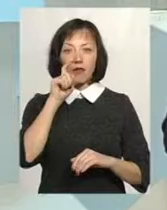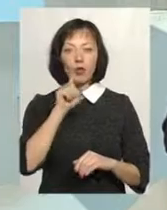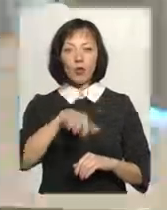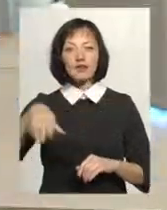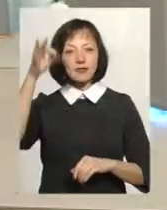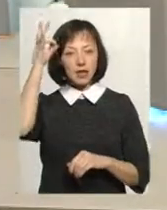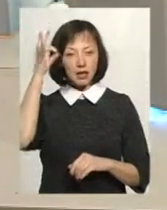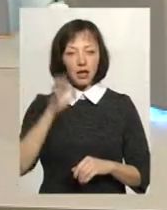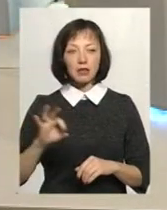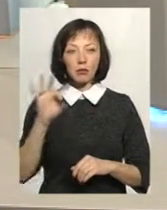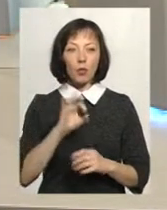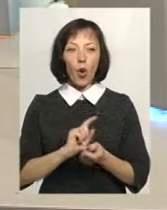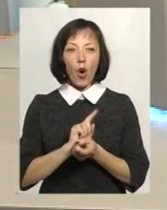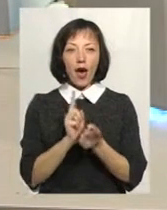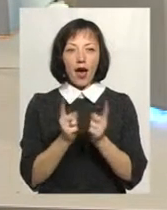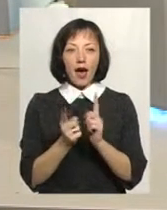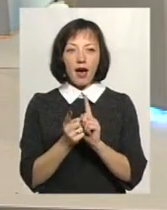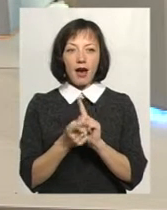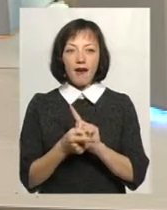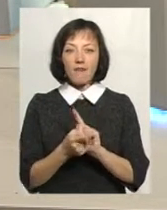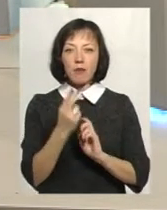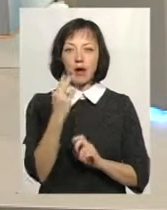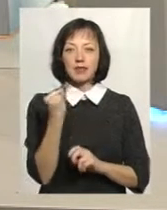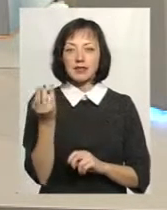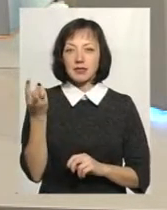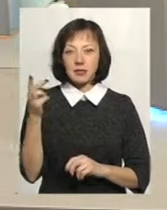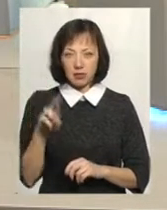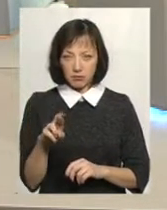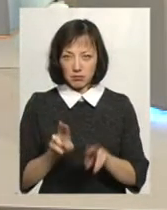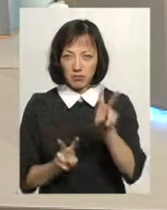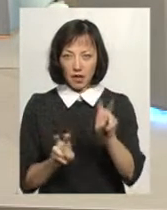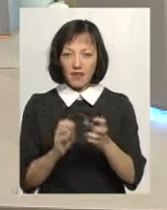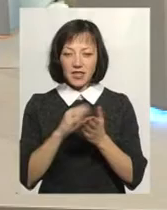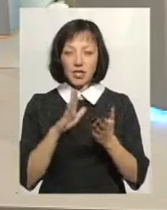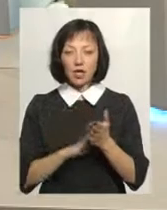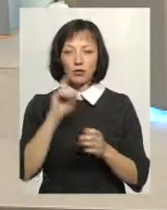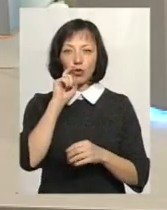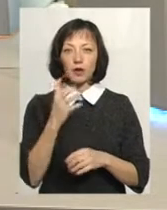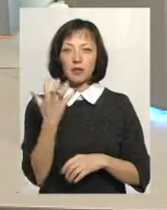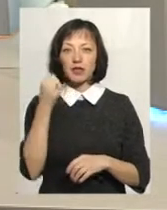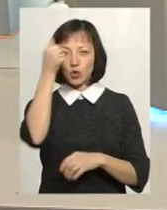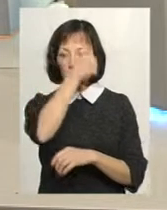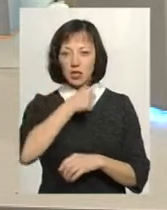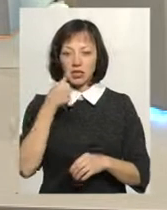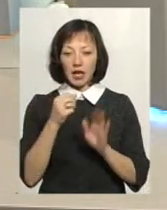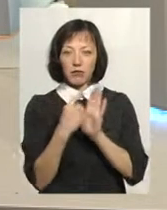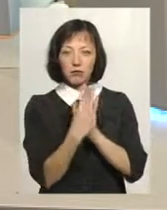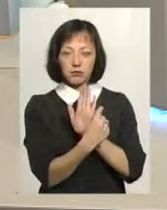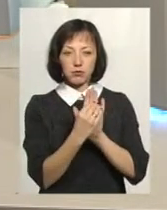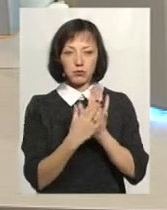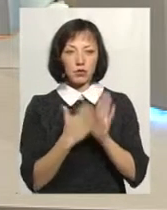згадати про реформацію і видав указ про відзначення в Україні 500-річчя реформації. І в указі є такий пункт,